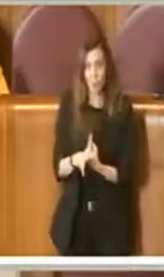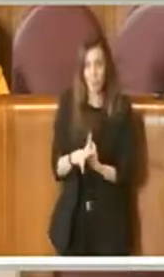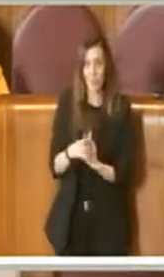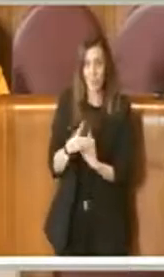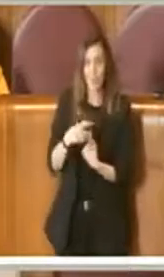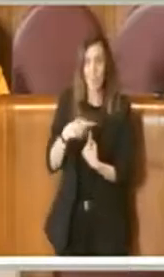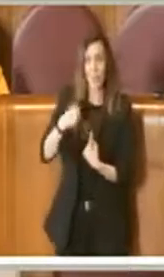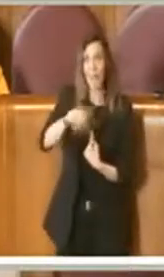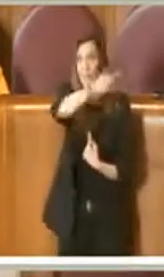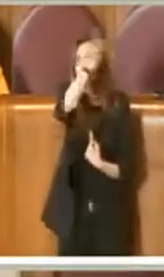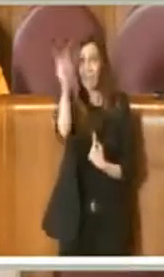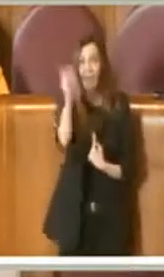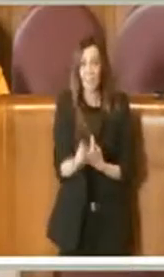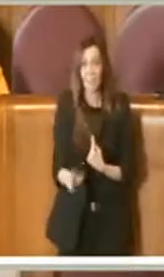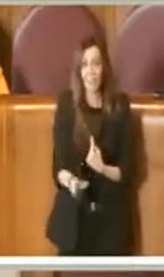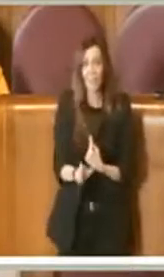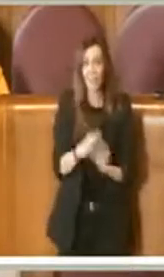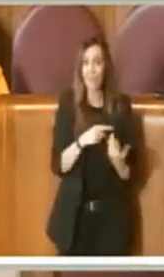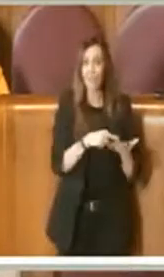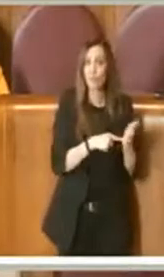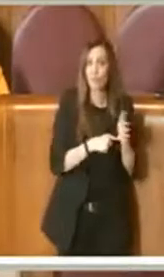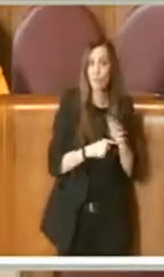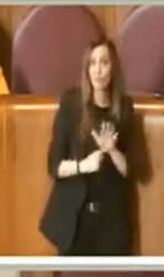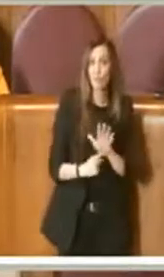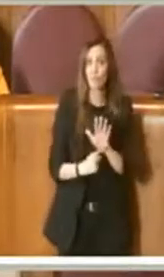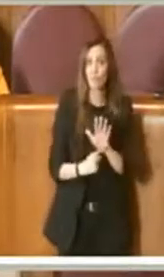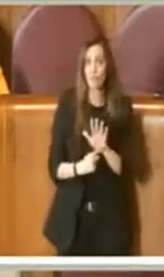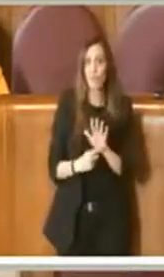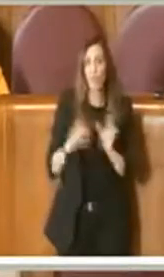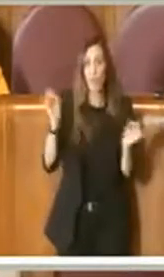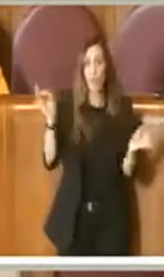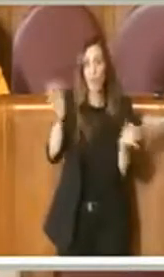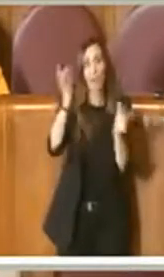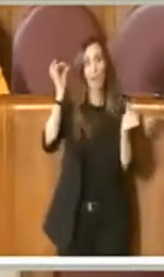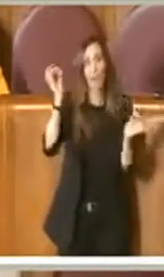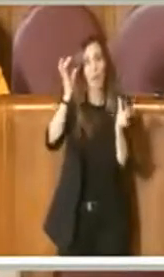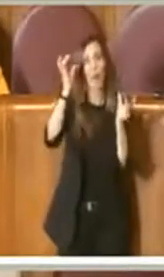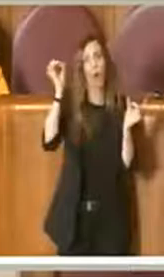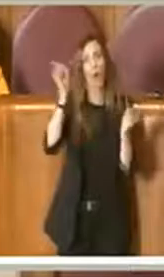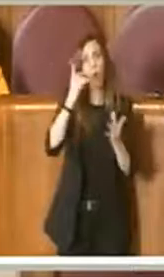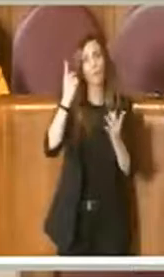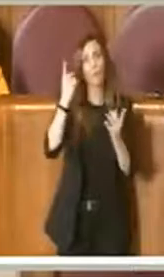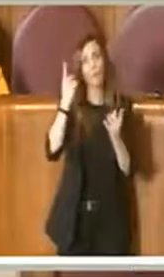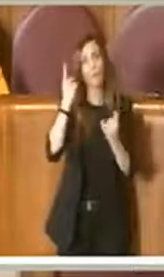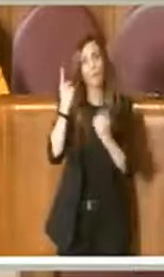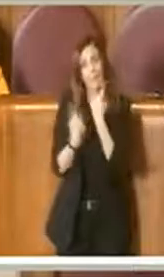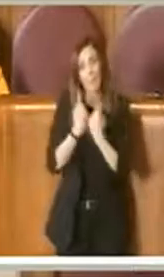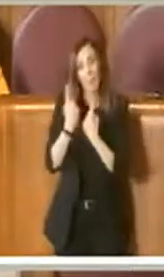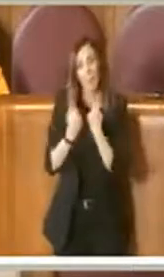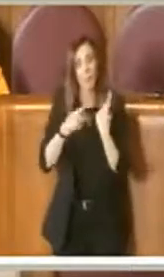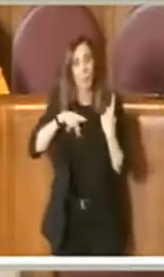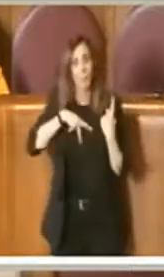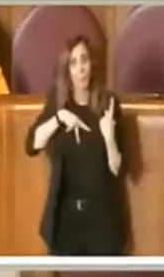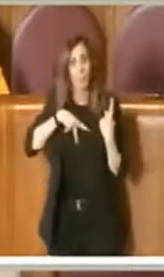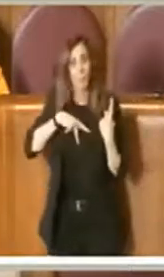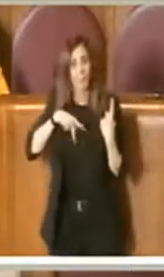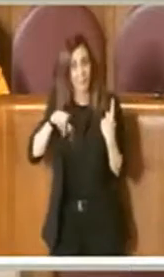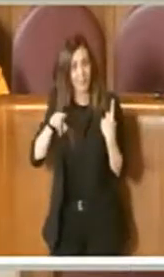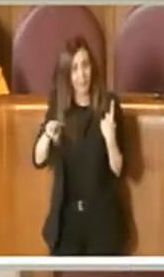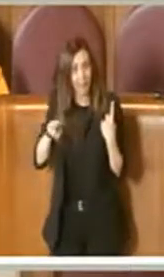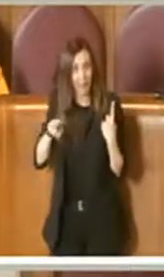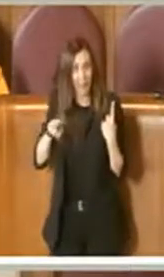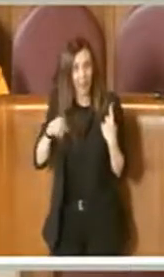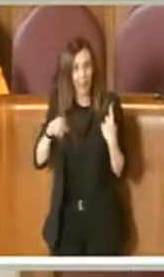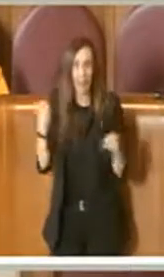giro per l'Italia, dimostrano che delle volte in questi casi il privato ha lavorato anche in modo